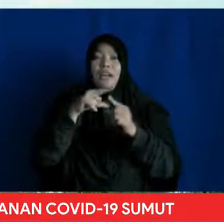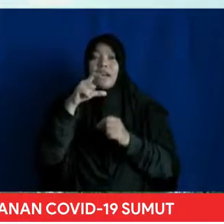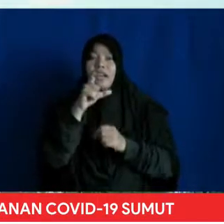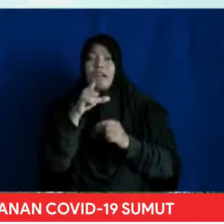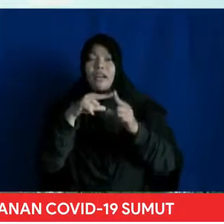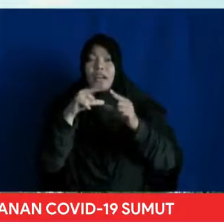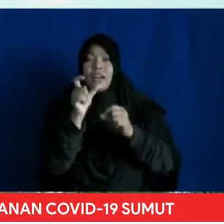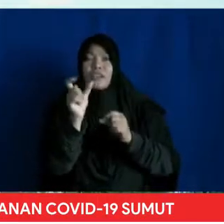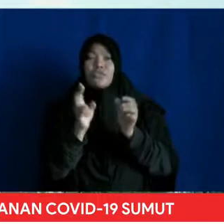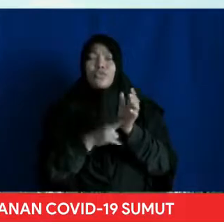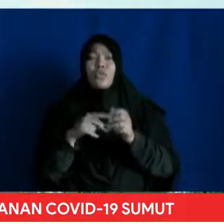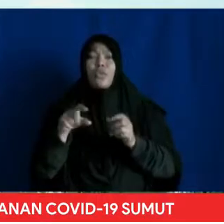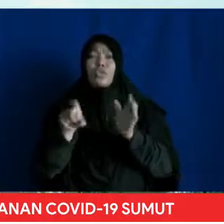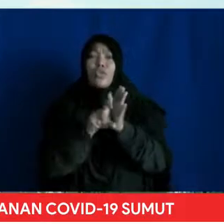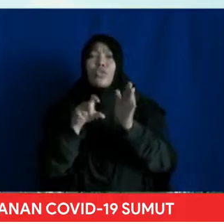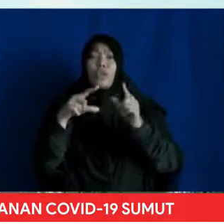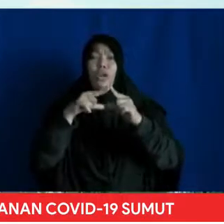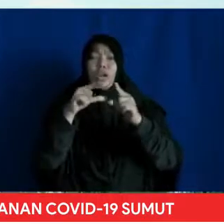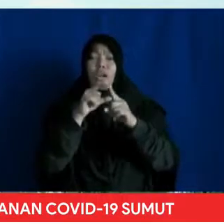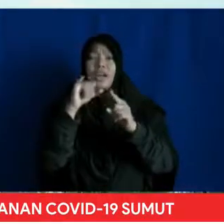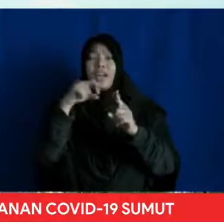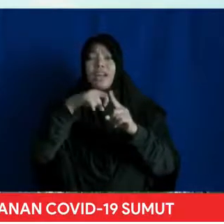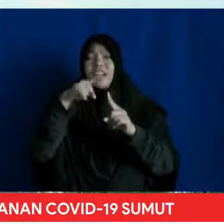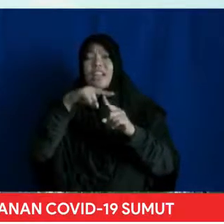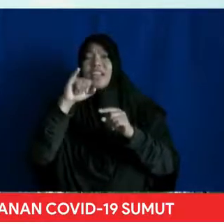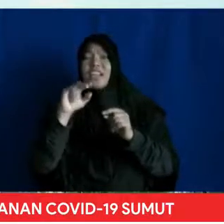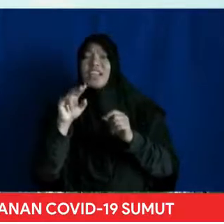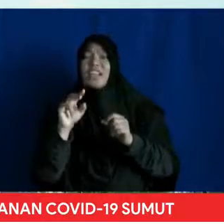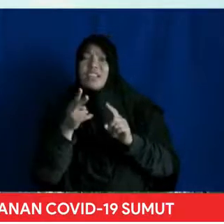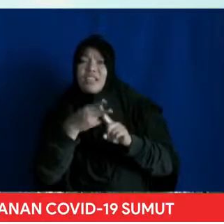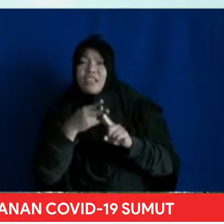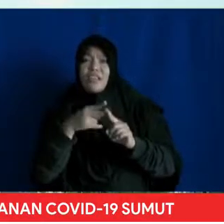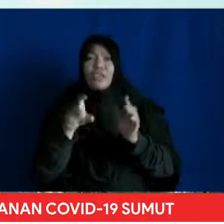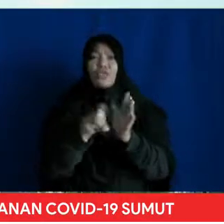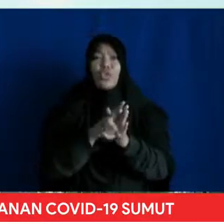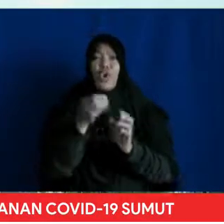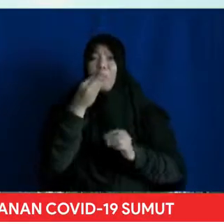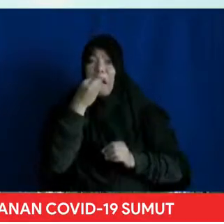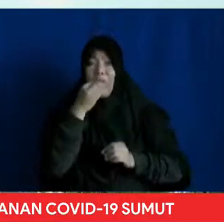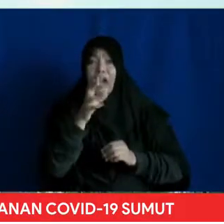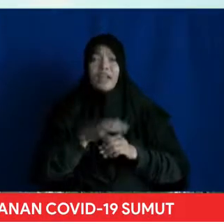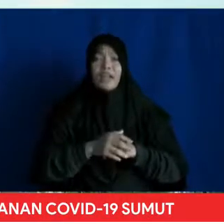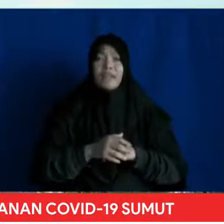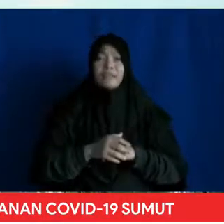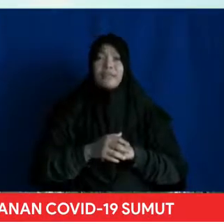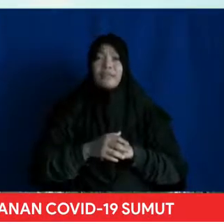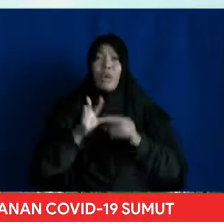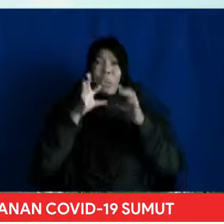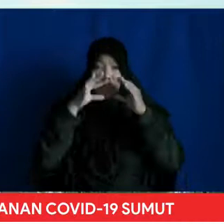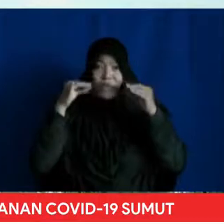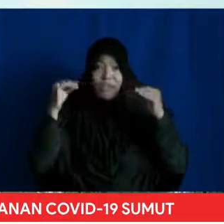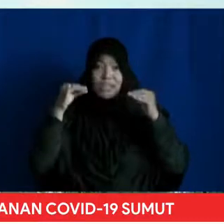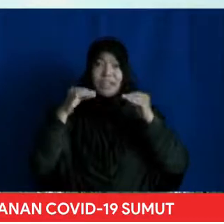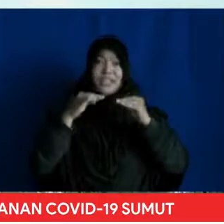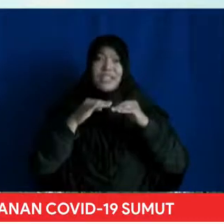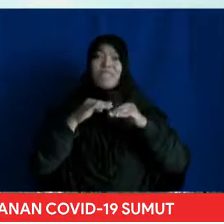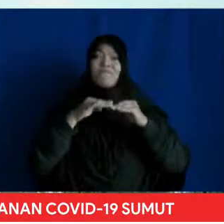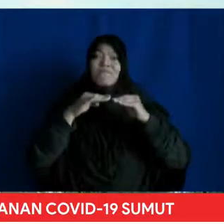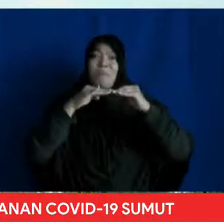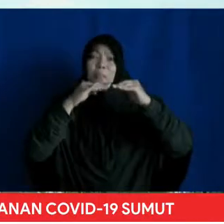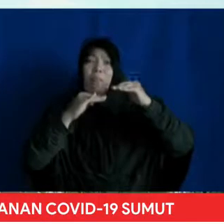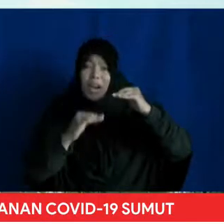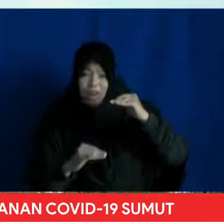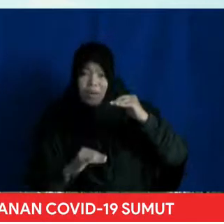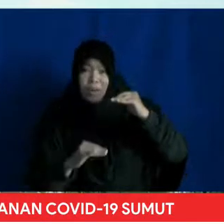adiktif Adiktif dalam makanan seperti pengawet dan pewarna makanan Puasa juga dapat mengurangi masa